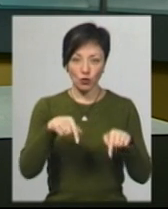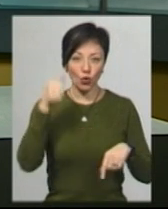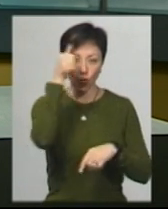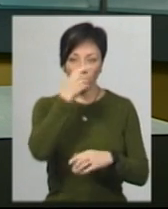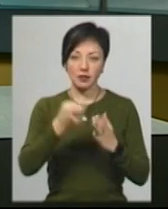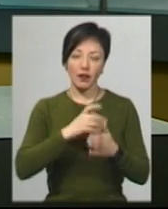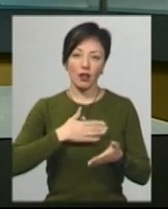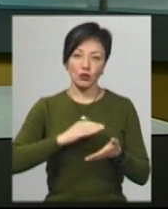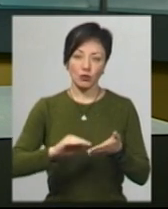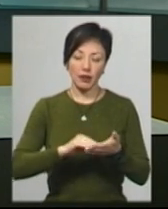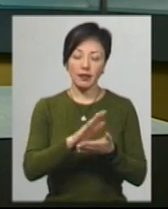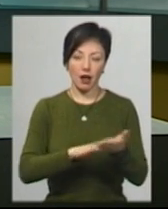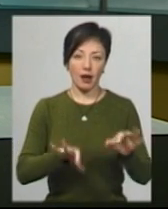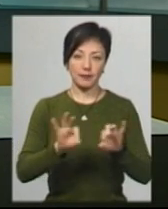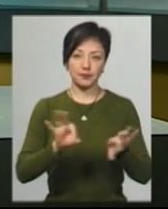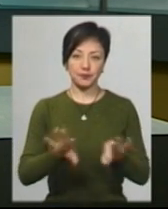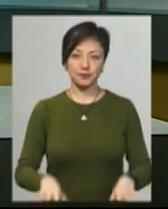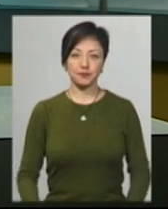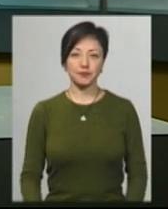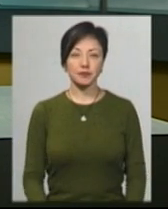Боровець. Подробиці далі у сюжеті.